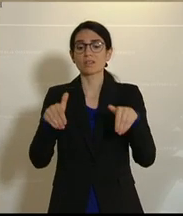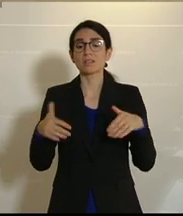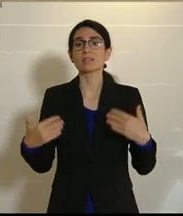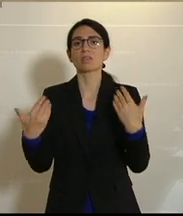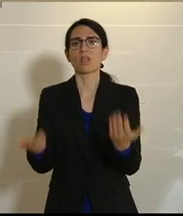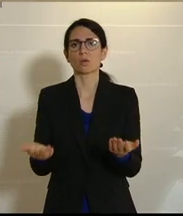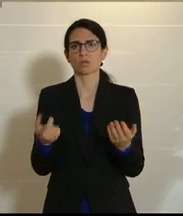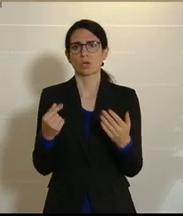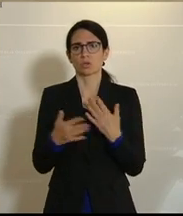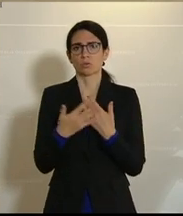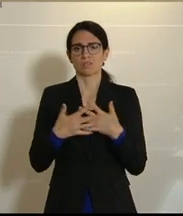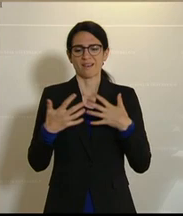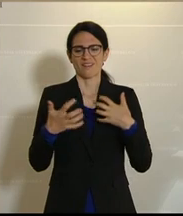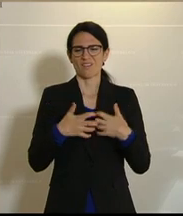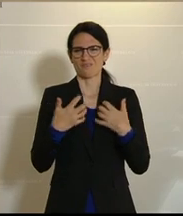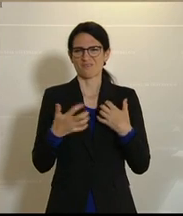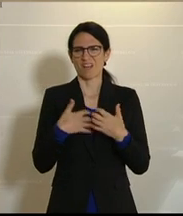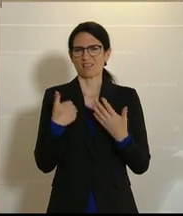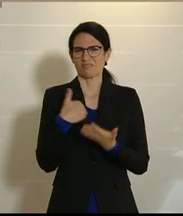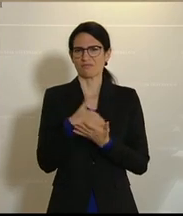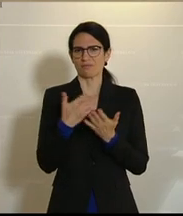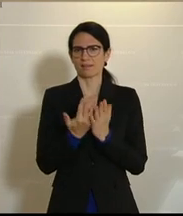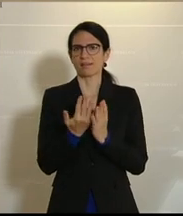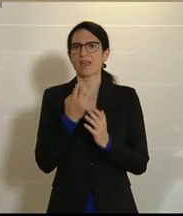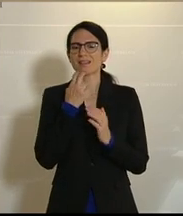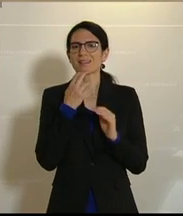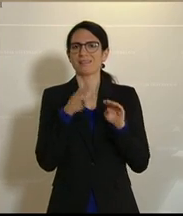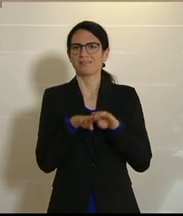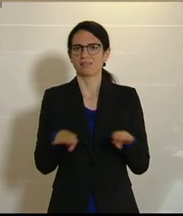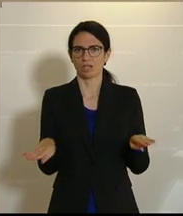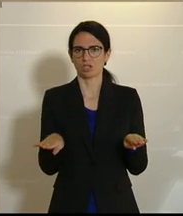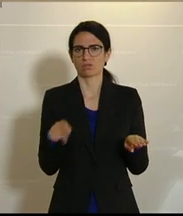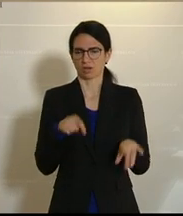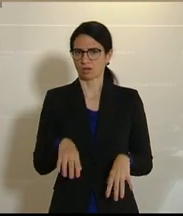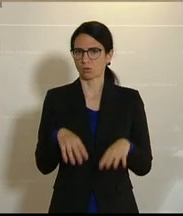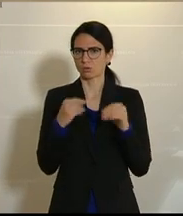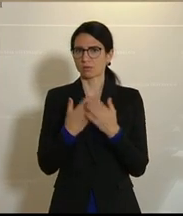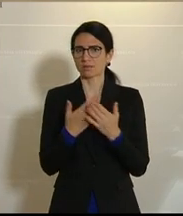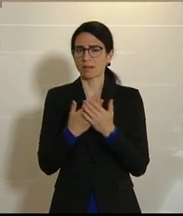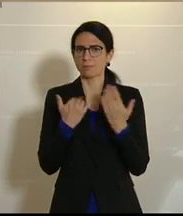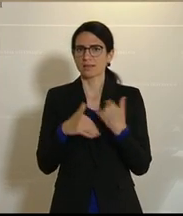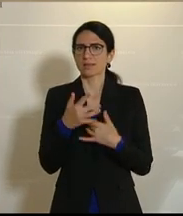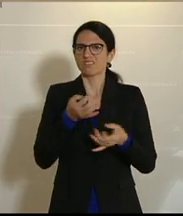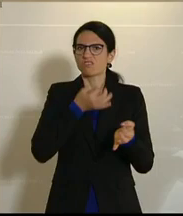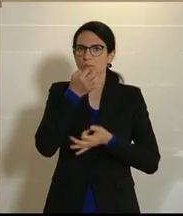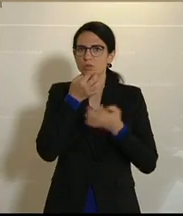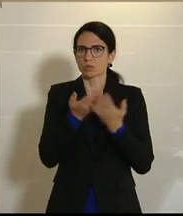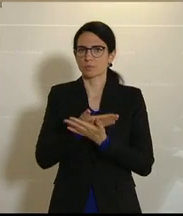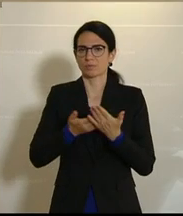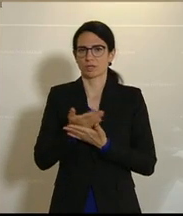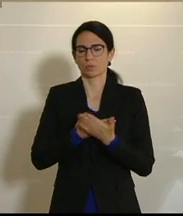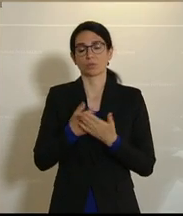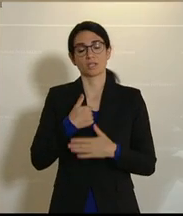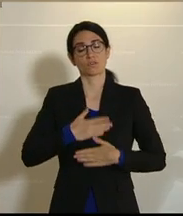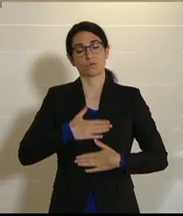zum Beispiel der Waldvendler Energiestammtisch, den wir gegründet haben, für die Informationsbildung. Und da bin ich auch froh, dass für diese Initiativen Geld